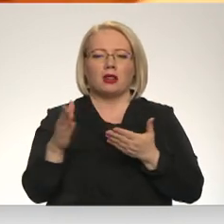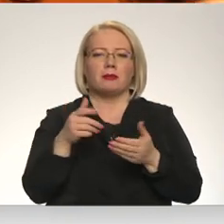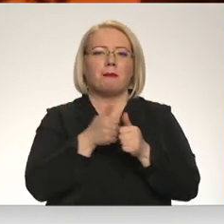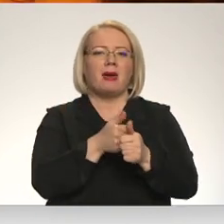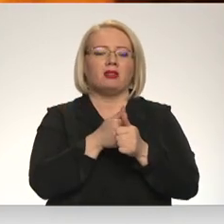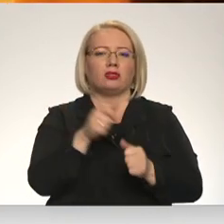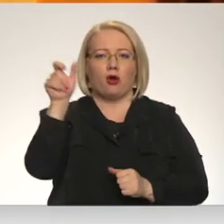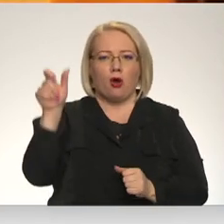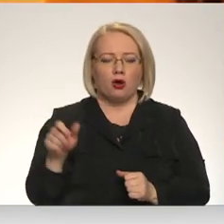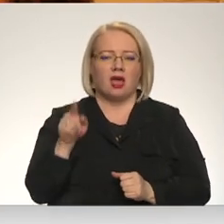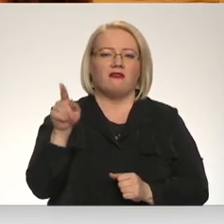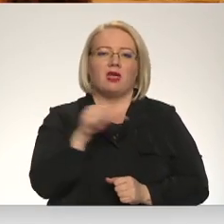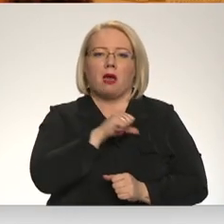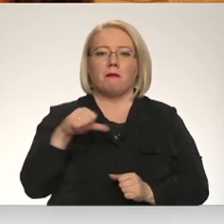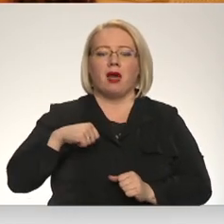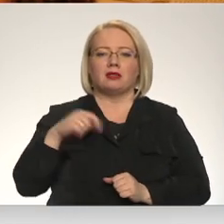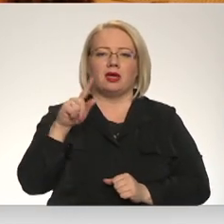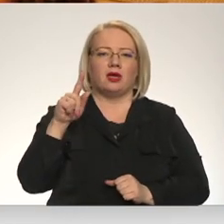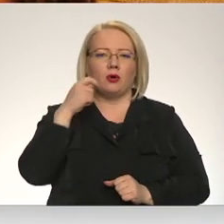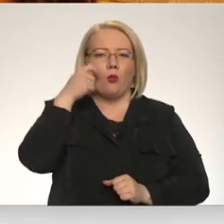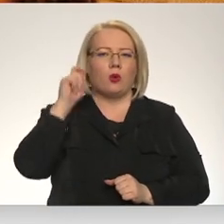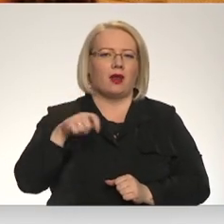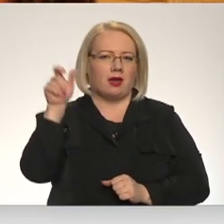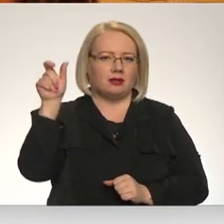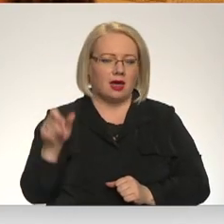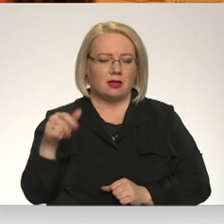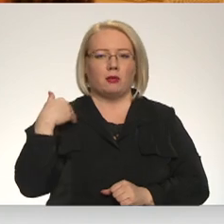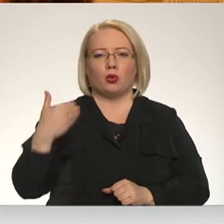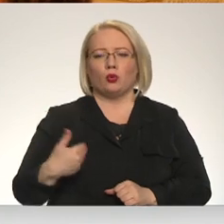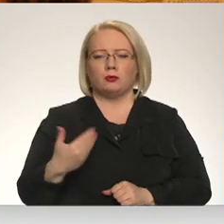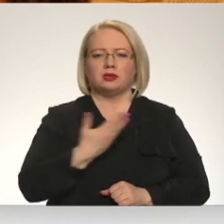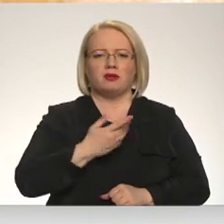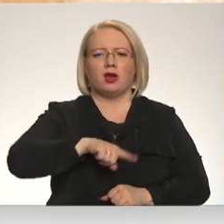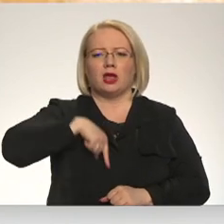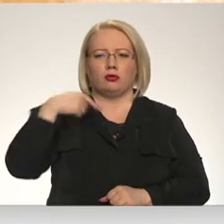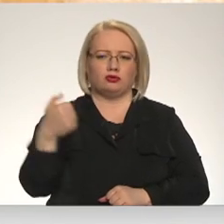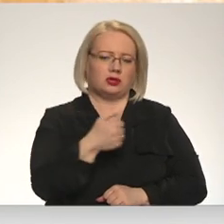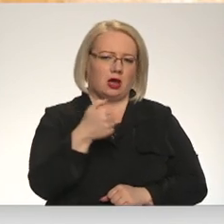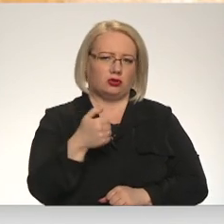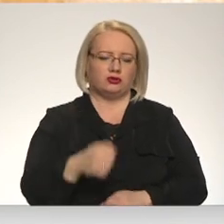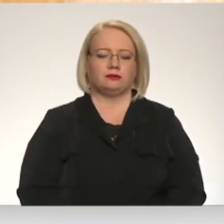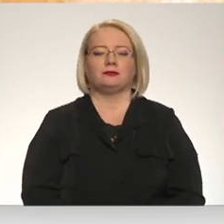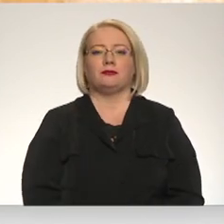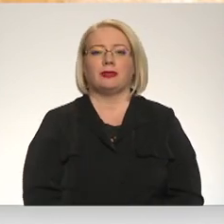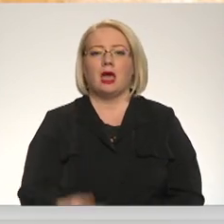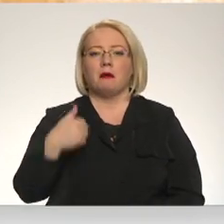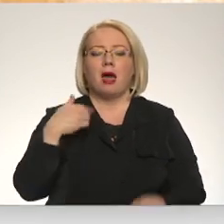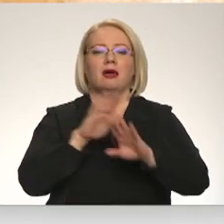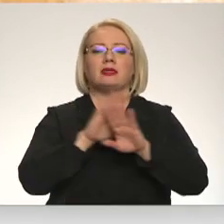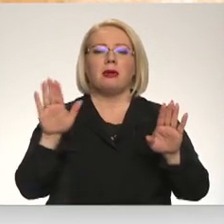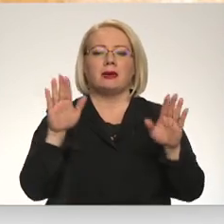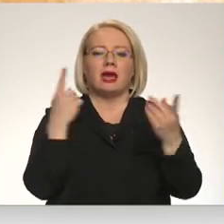Strāzdiņa, kas pati nākus no Ukrainas, bet kuldīgā dzīvo jau daudzus gadus. Man nebija